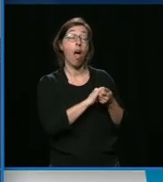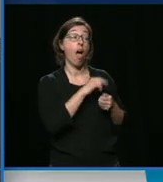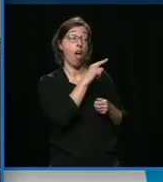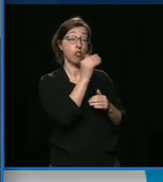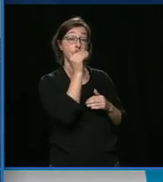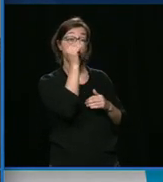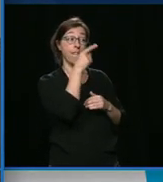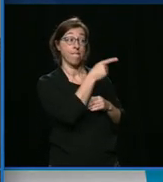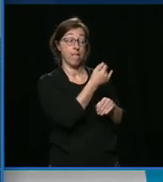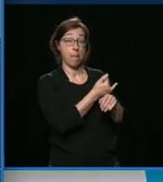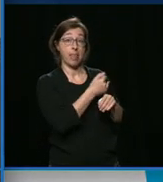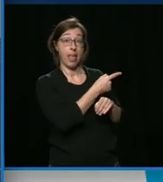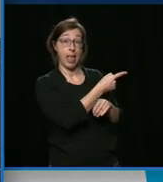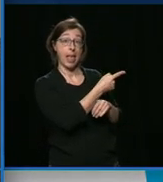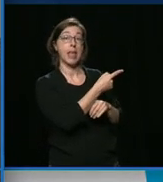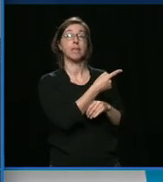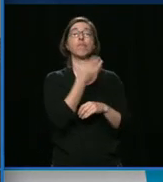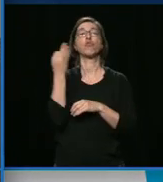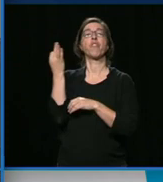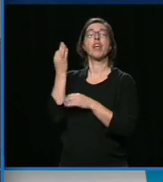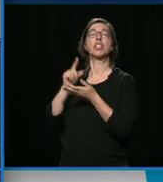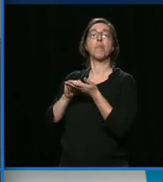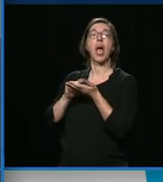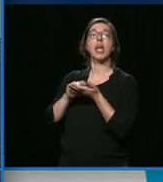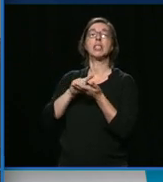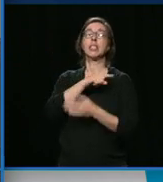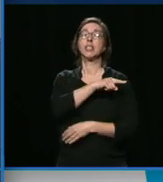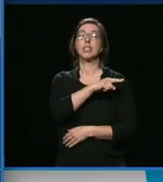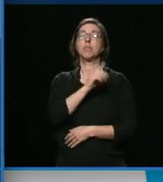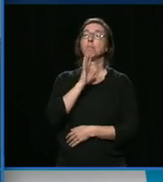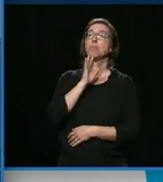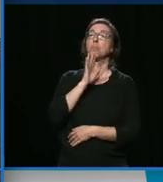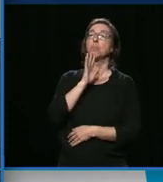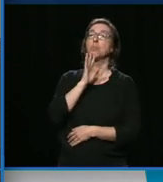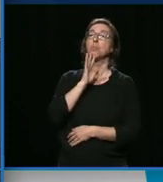et fort, à quelques reprises, que je suis un lâche.